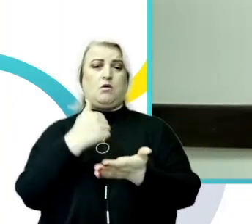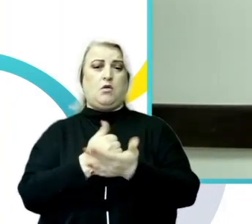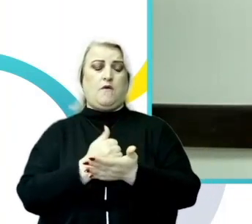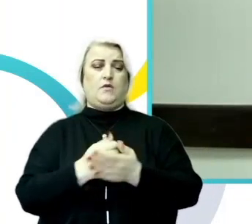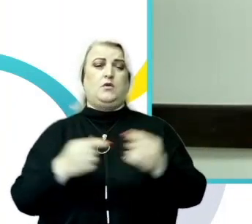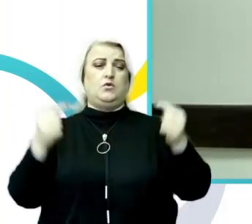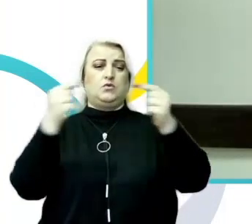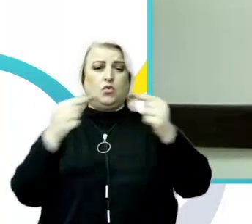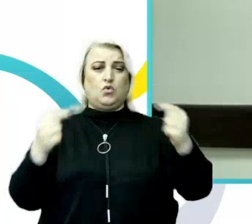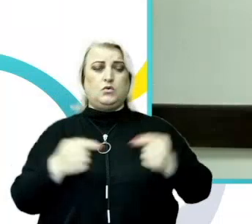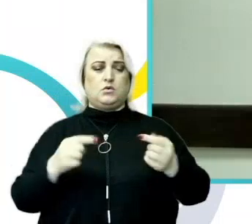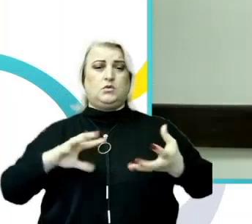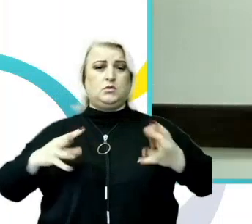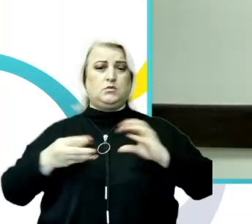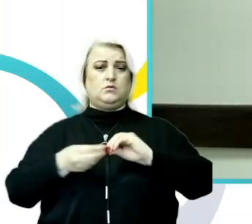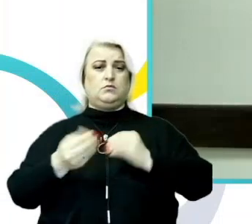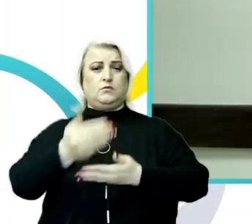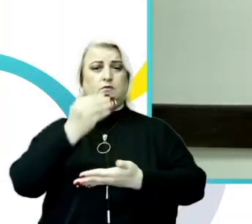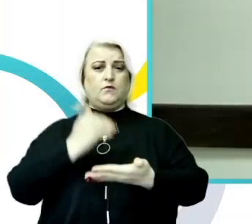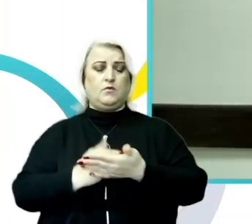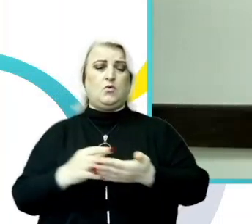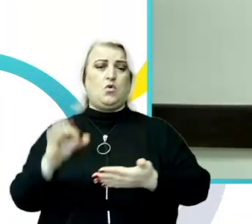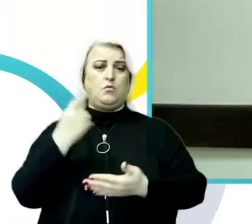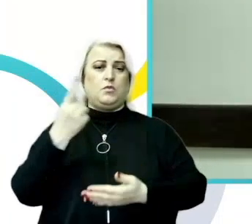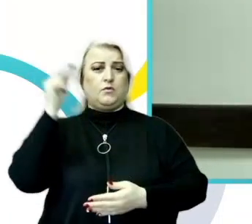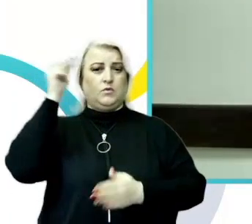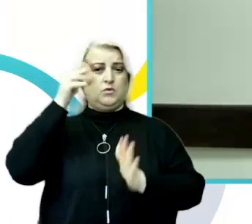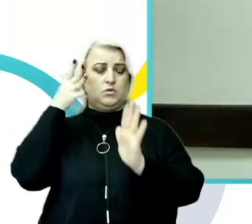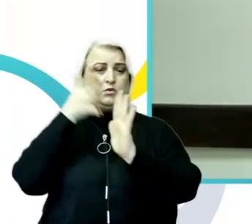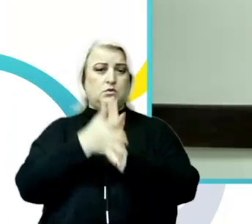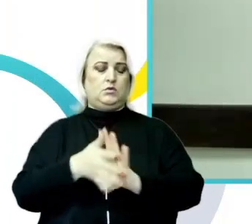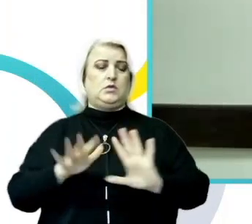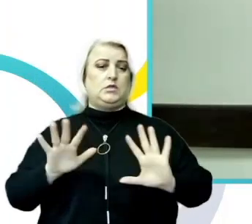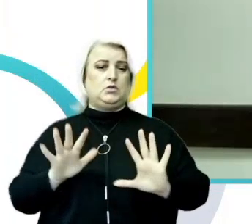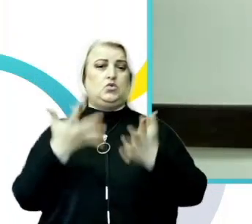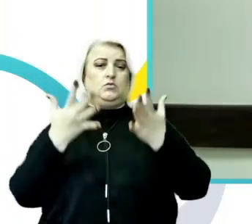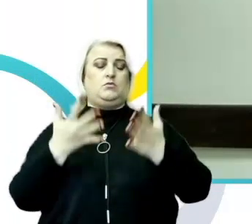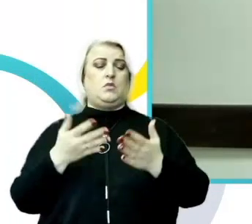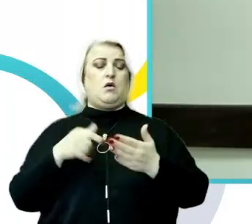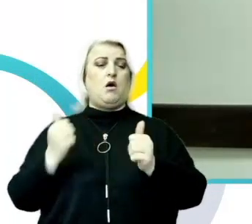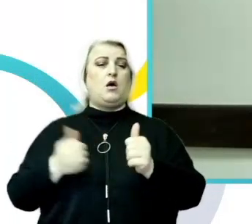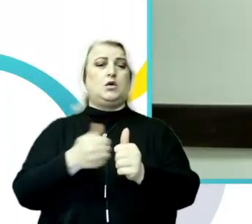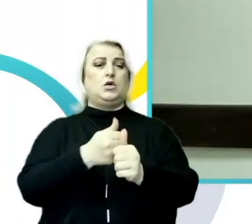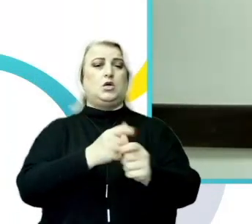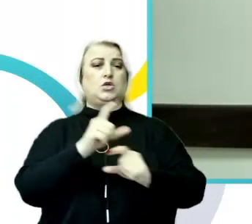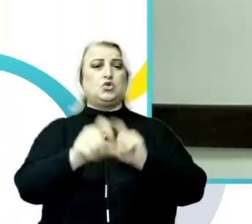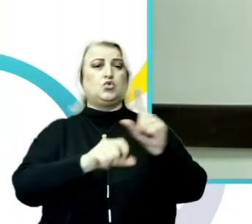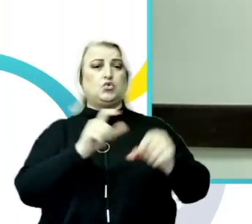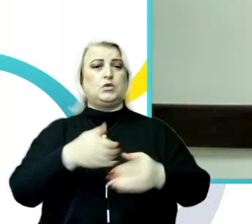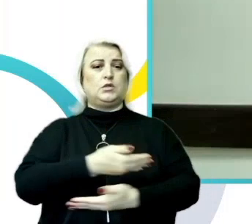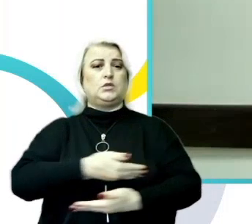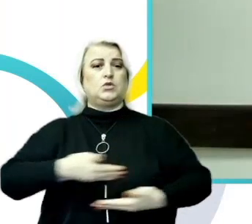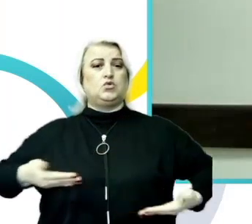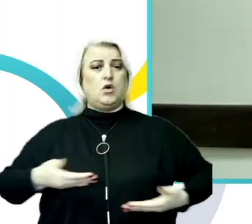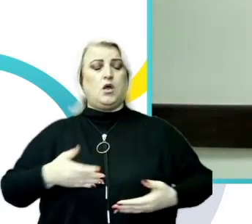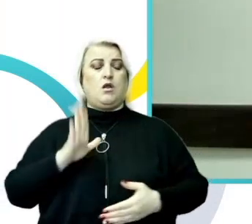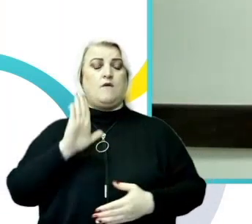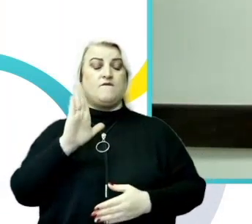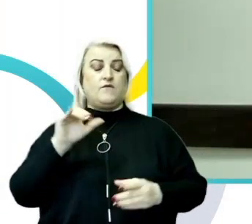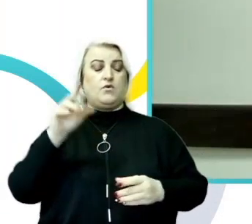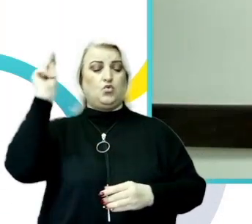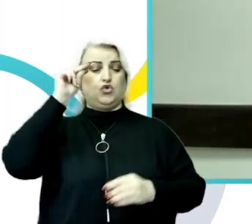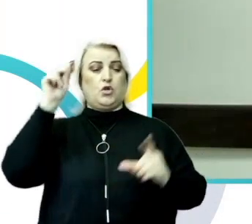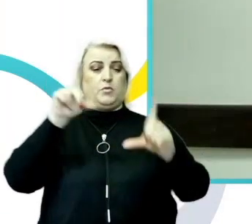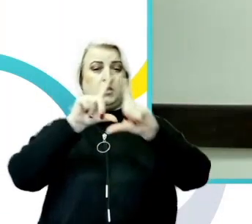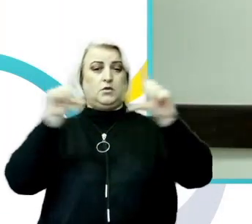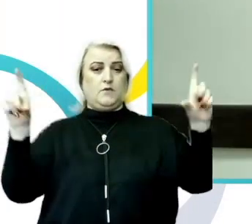a primului studiu privind percepțele și incidența fenomenului hărțuilor sexuale în instituțiile de învățământ. Vreau să le